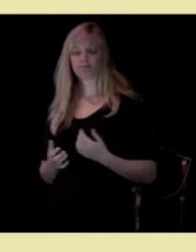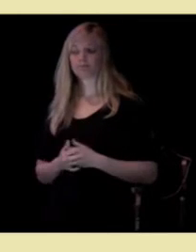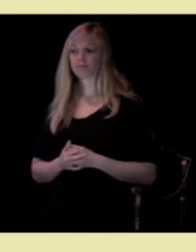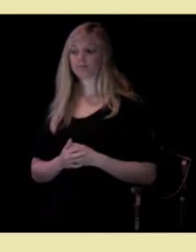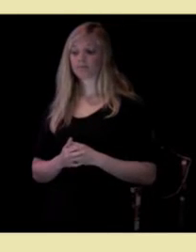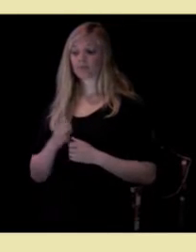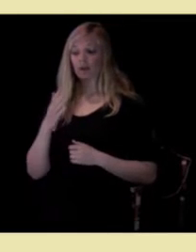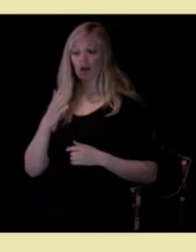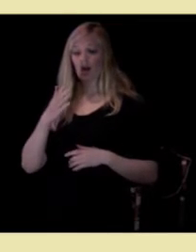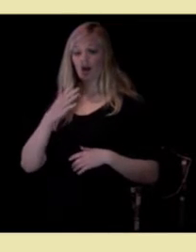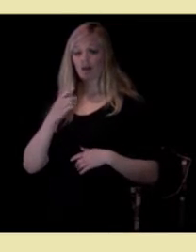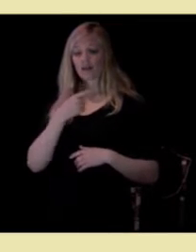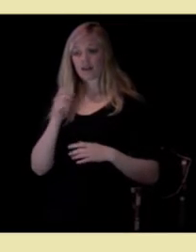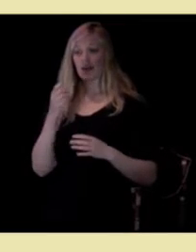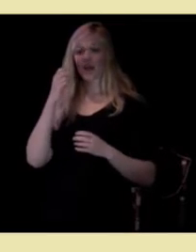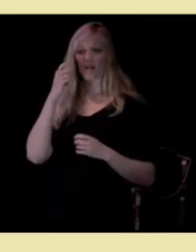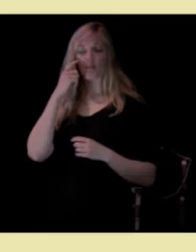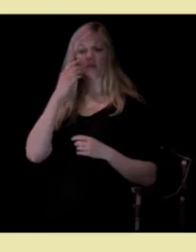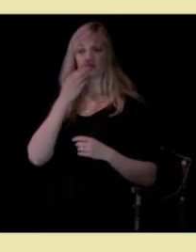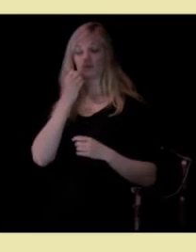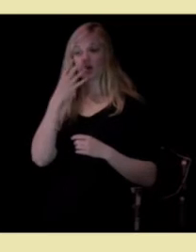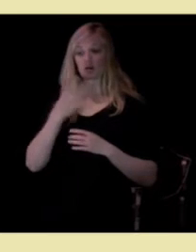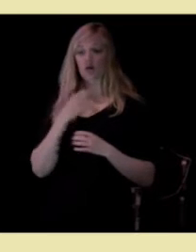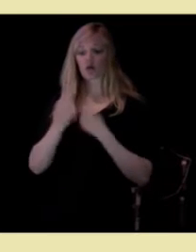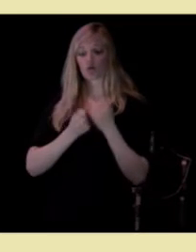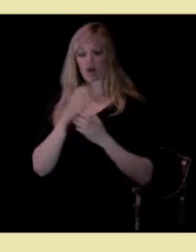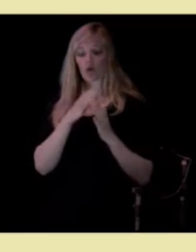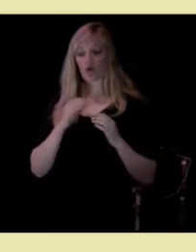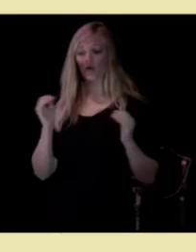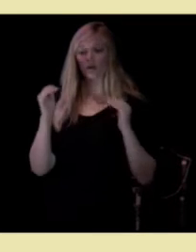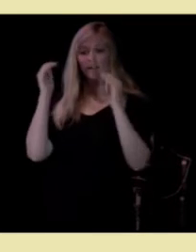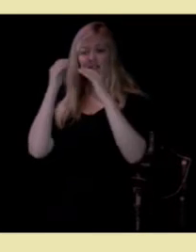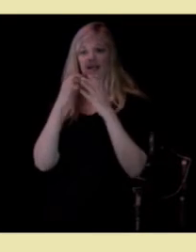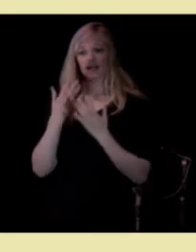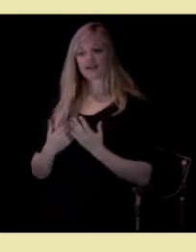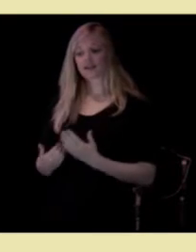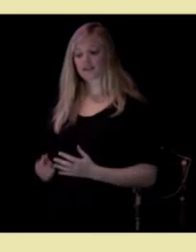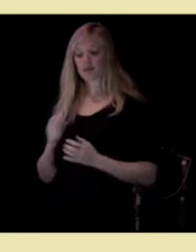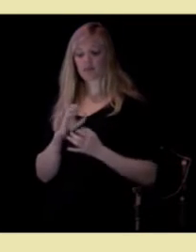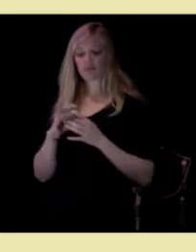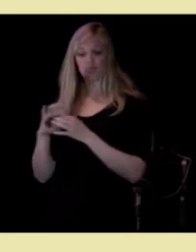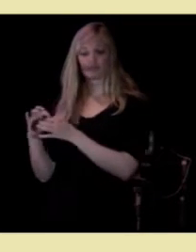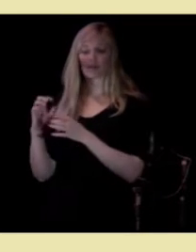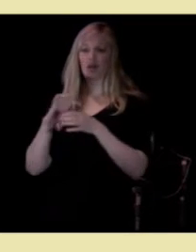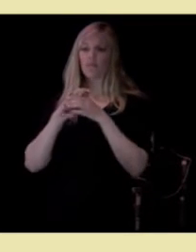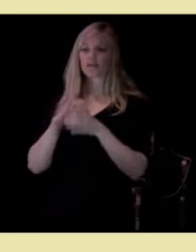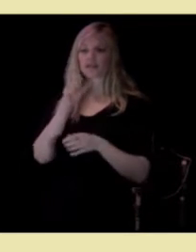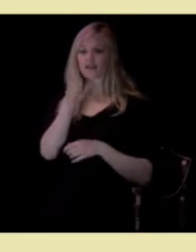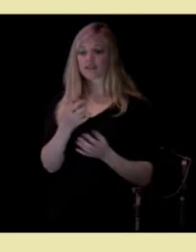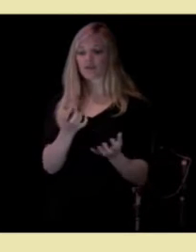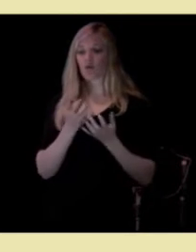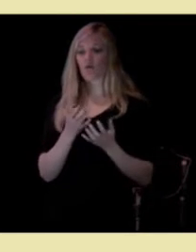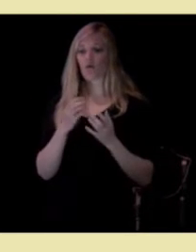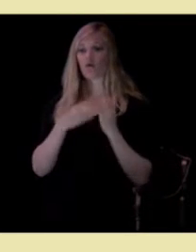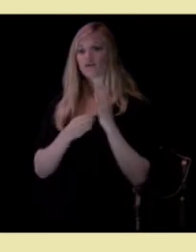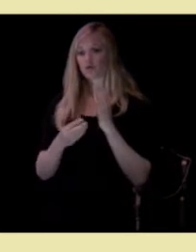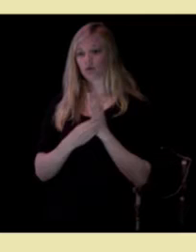Det aller klokeste de har gjort er å nettopp organisere tjenestene rundt pasientens behov og ressurser.